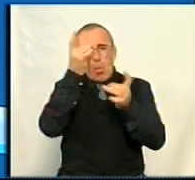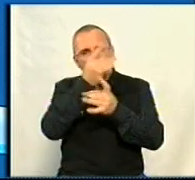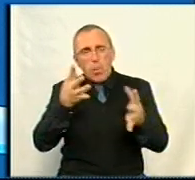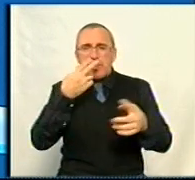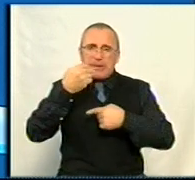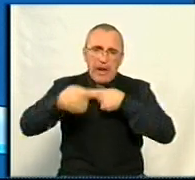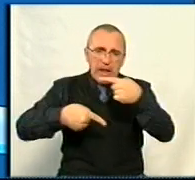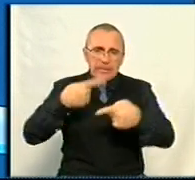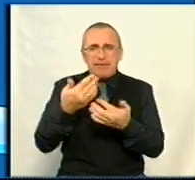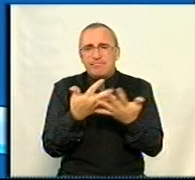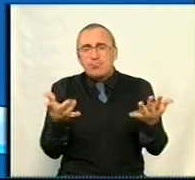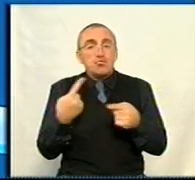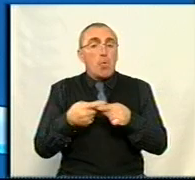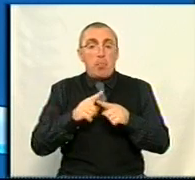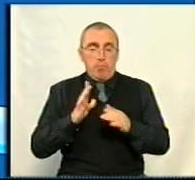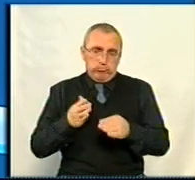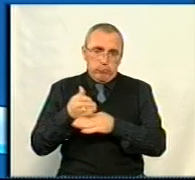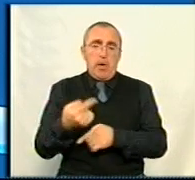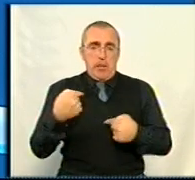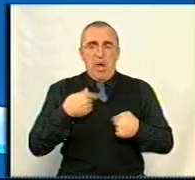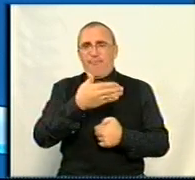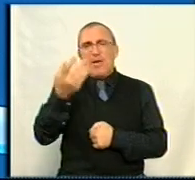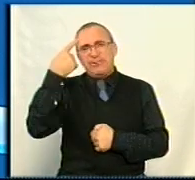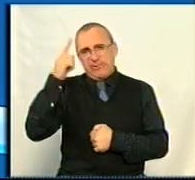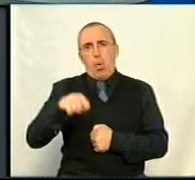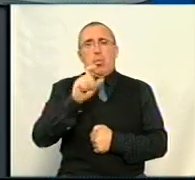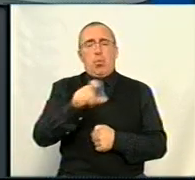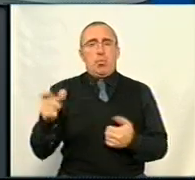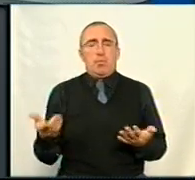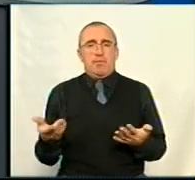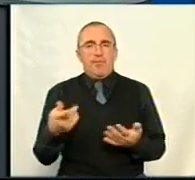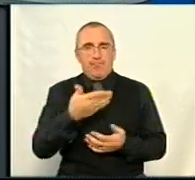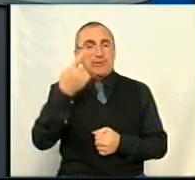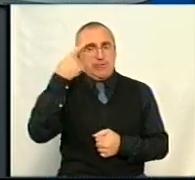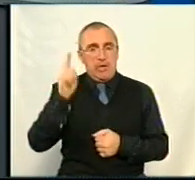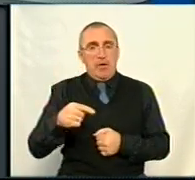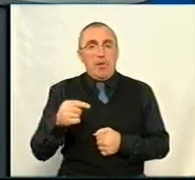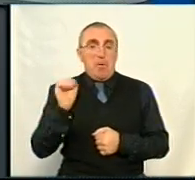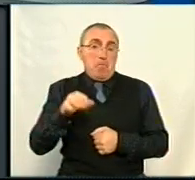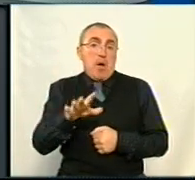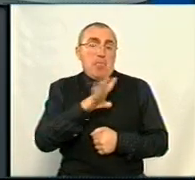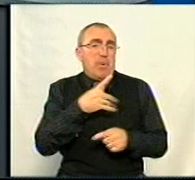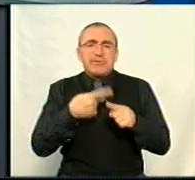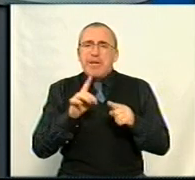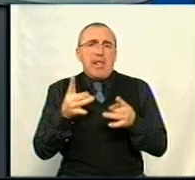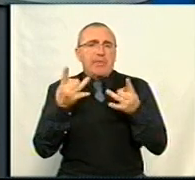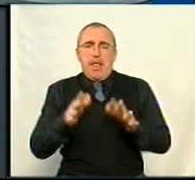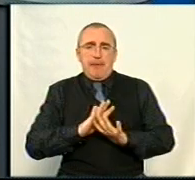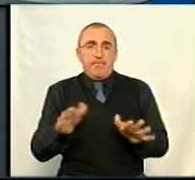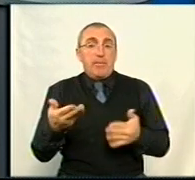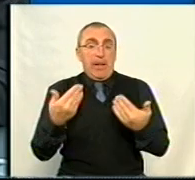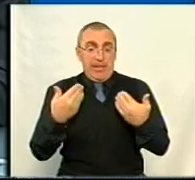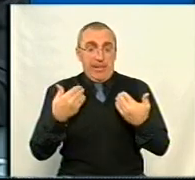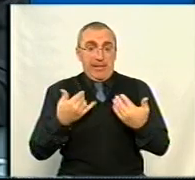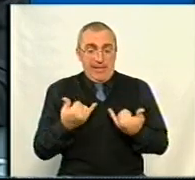культуру, традиції, щось подібне для того, щоб прийти і сказати, що я вас знаю, люди. Ви знаєте, мабуть, це непросто, але для